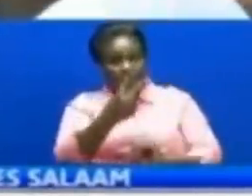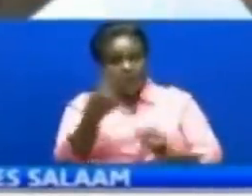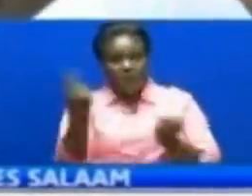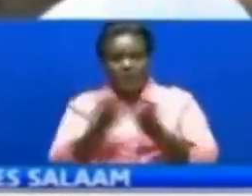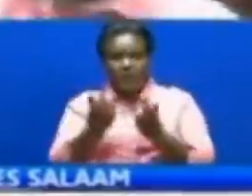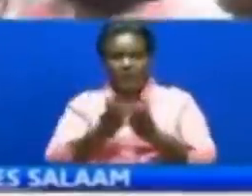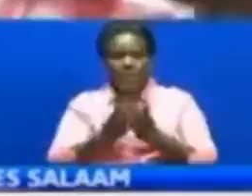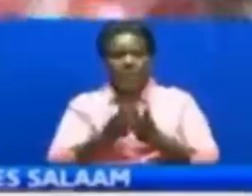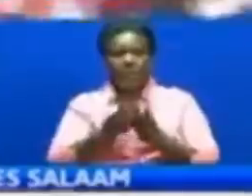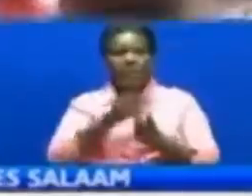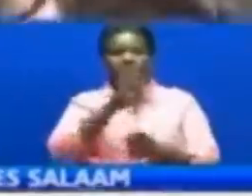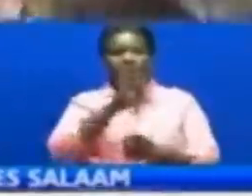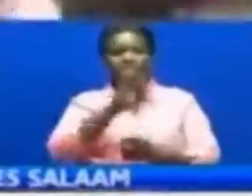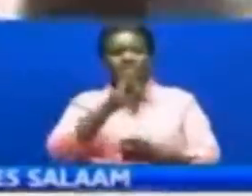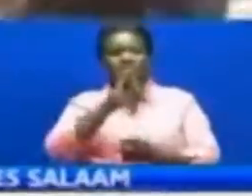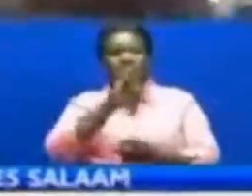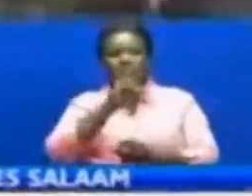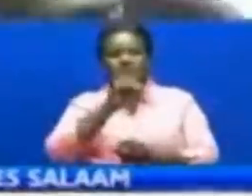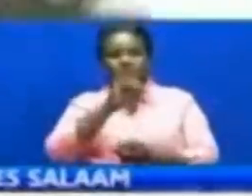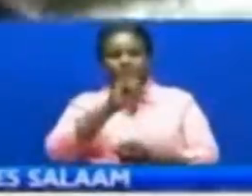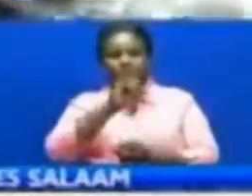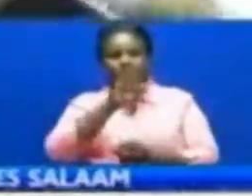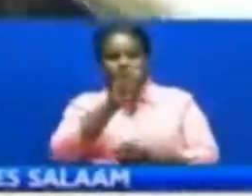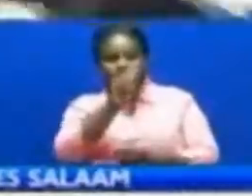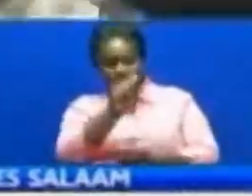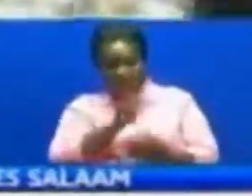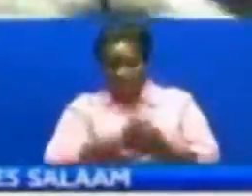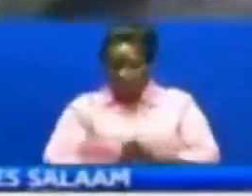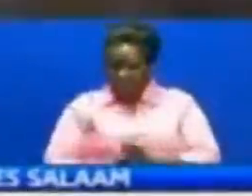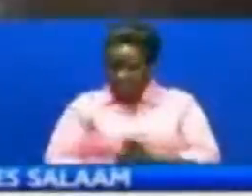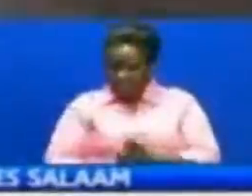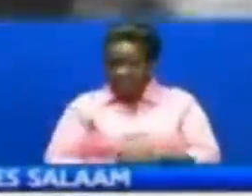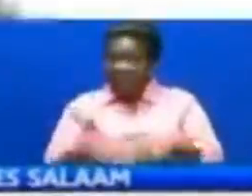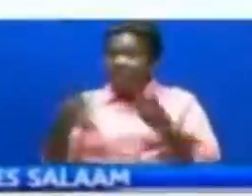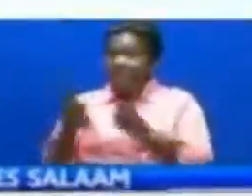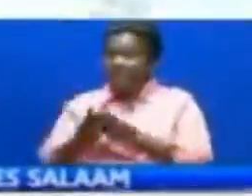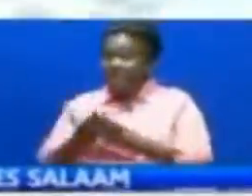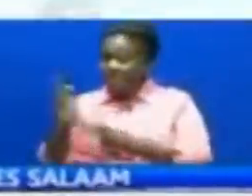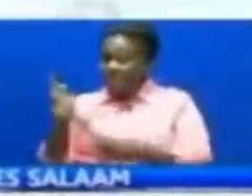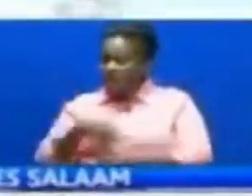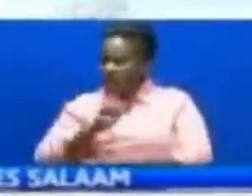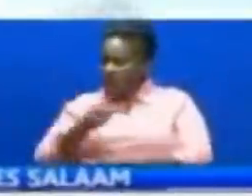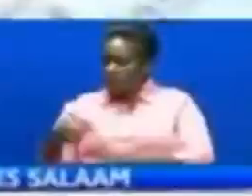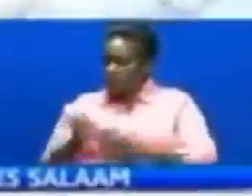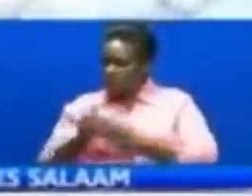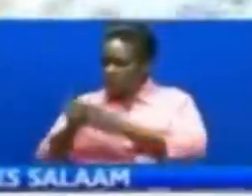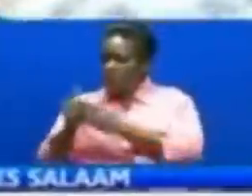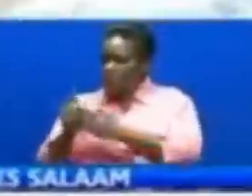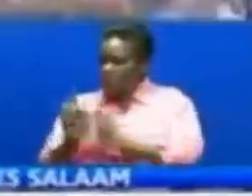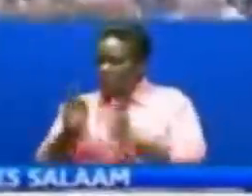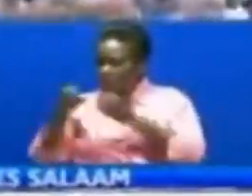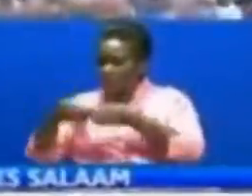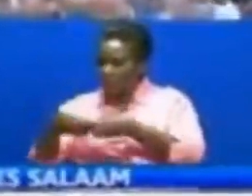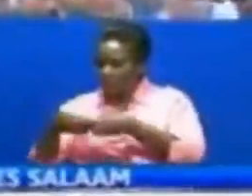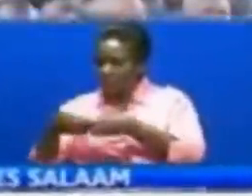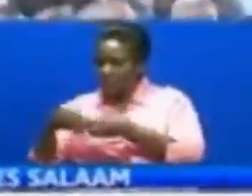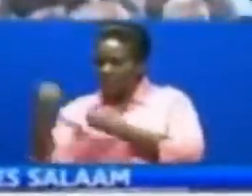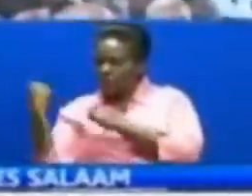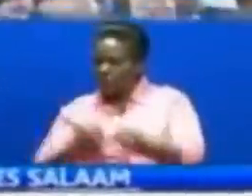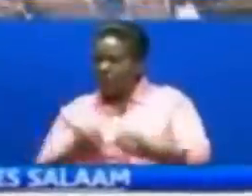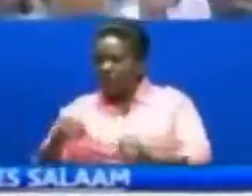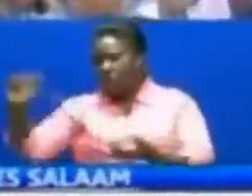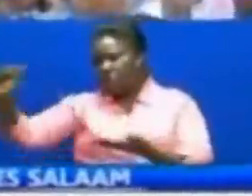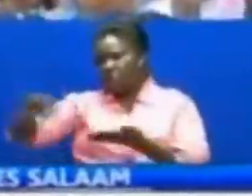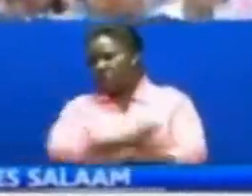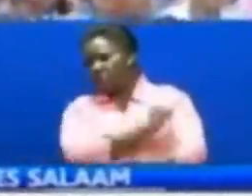fidia Aitha mahakama hiyo imefutia mshitakiwa huyo Kosa la ukongoza genge la uhalifu Katika atuwa